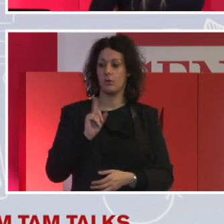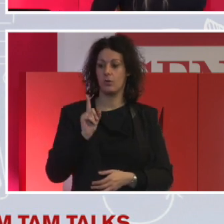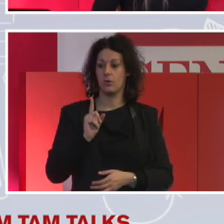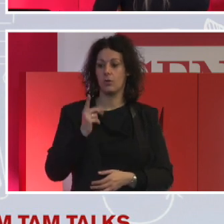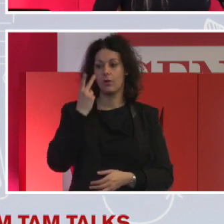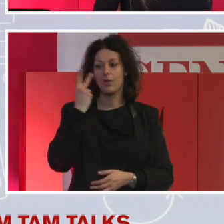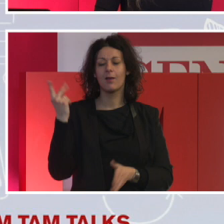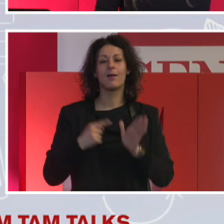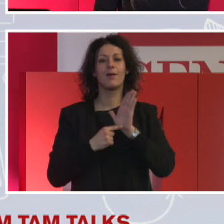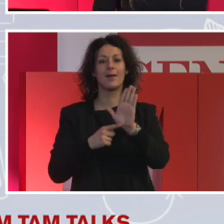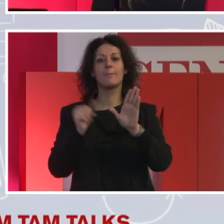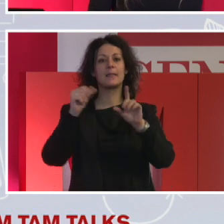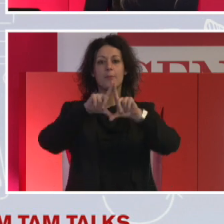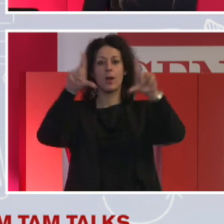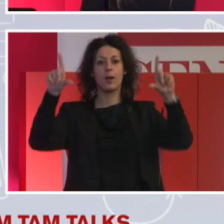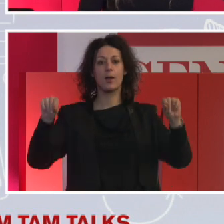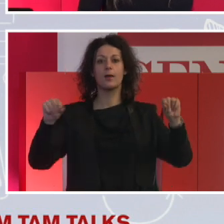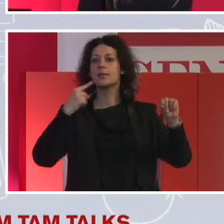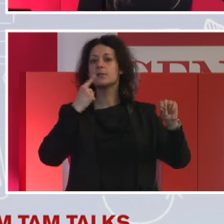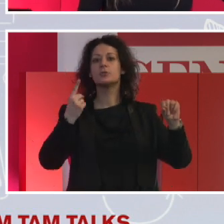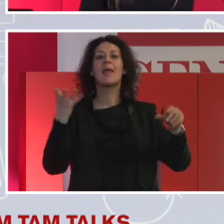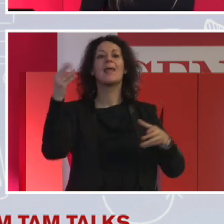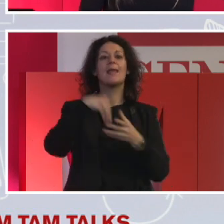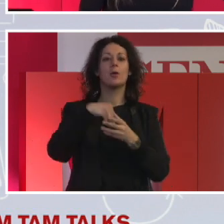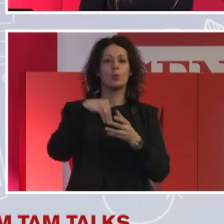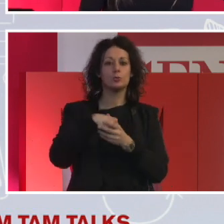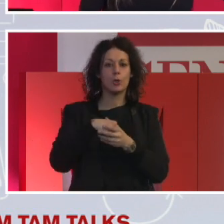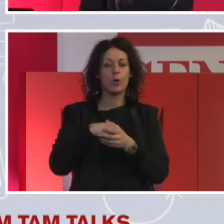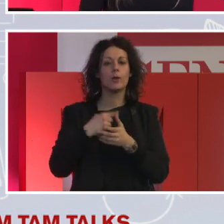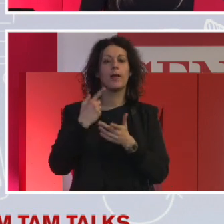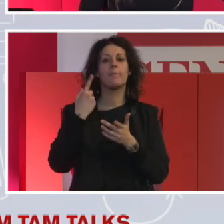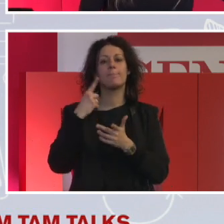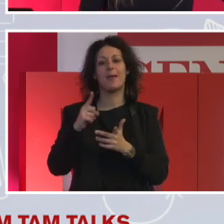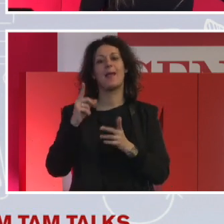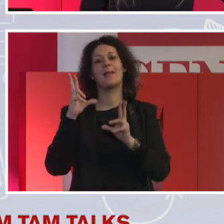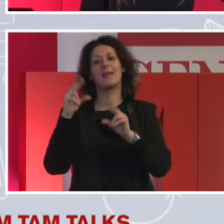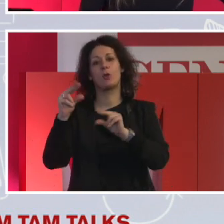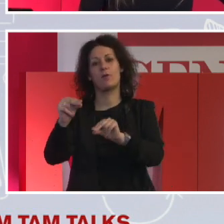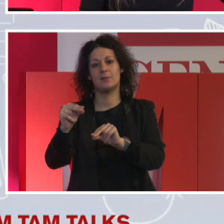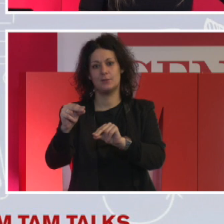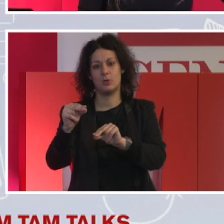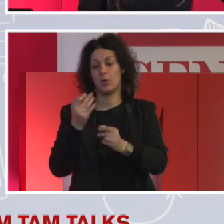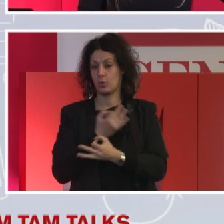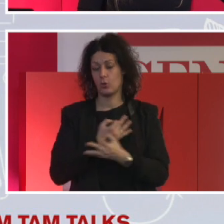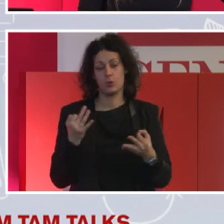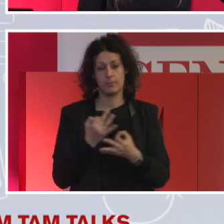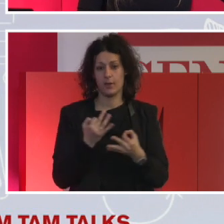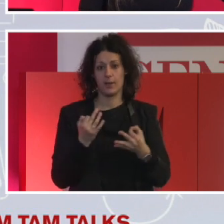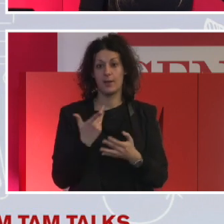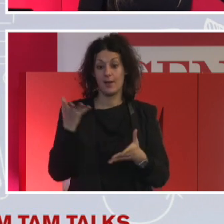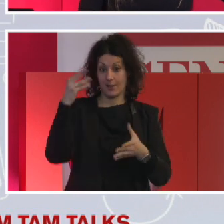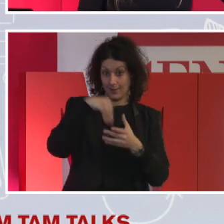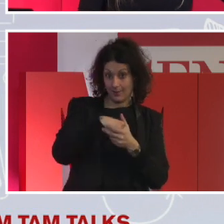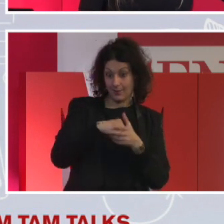appena arrivi è inclusion inspiring innovation sappiamo che il mondo che si trasforma è tecnologia più innovazione e la diversità